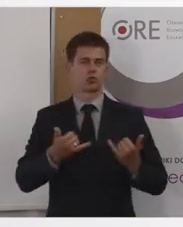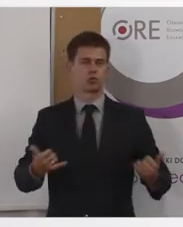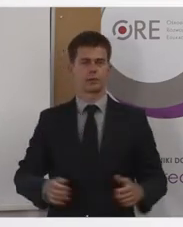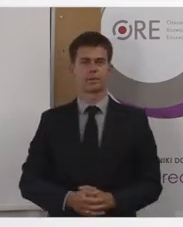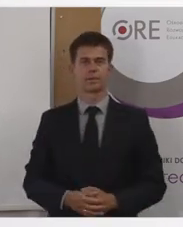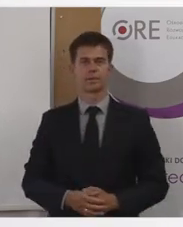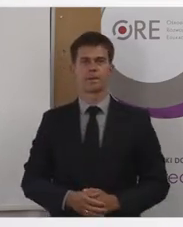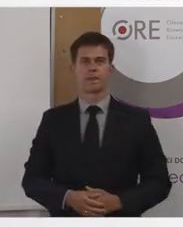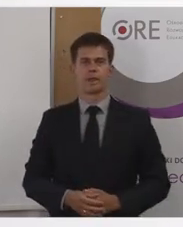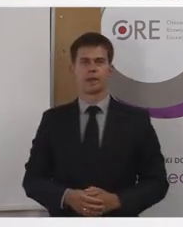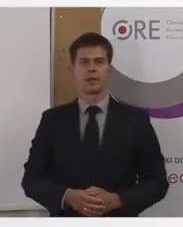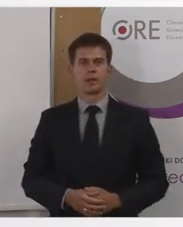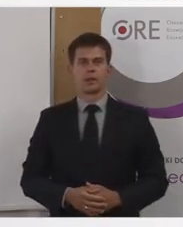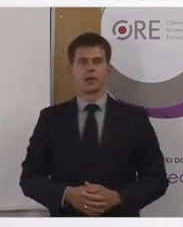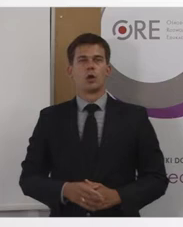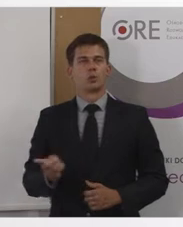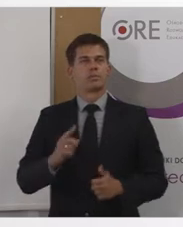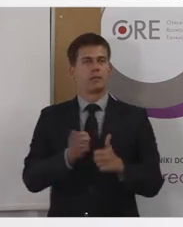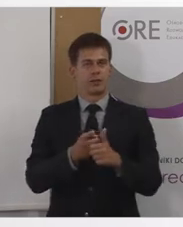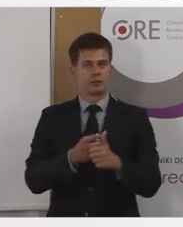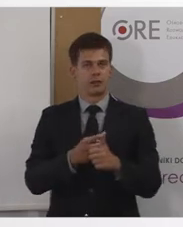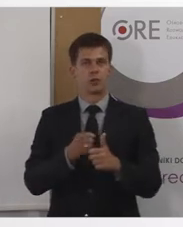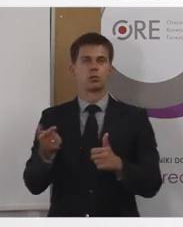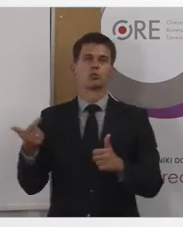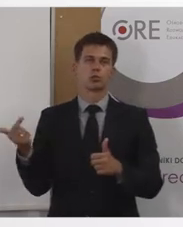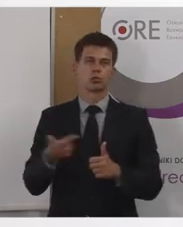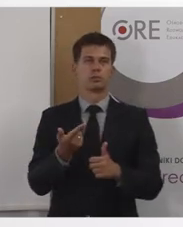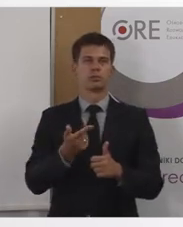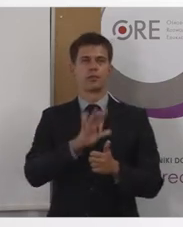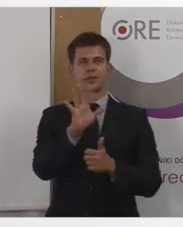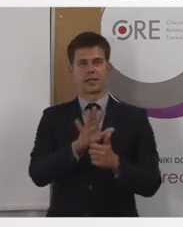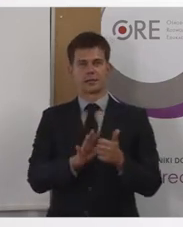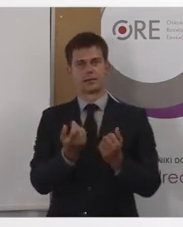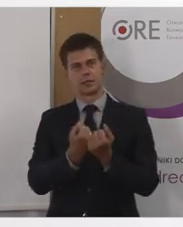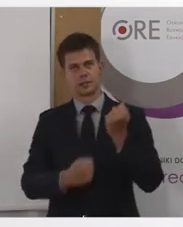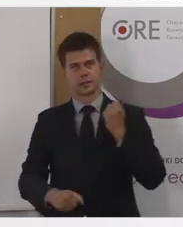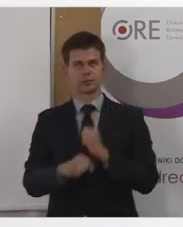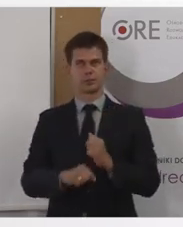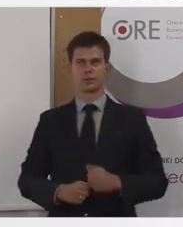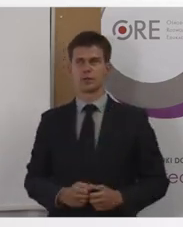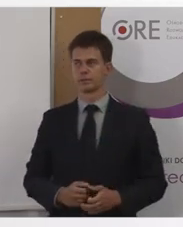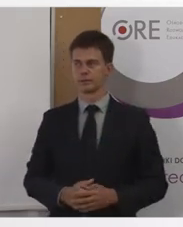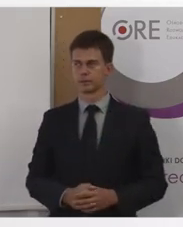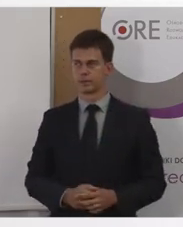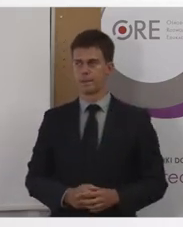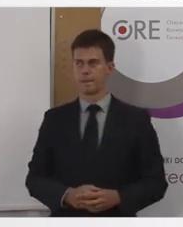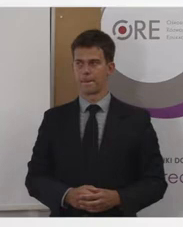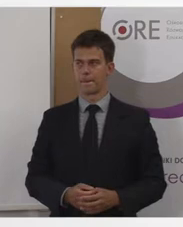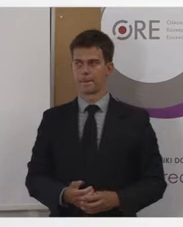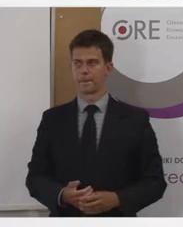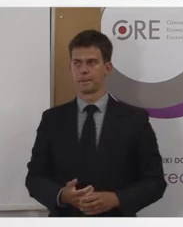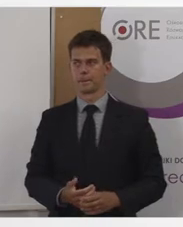niedostępna. Także pierwsza kwestia to jest w ogóle zapewnienie tekstu alternatywnego dla wszelkich treści